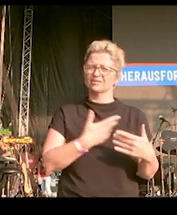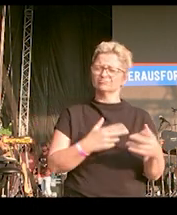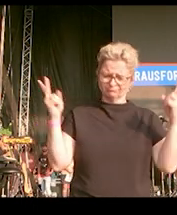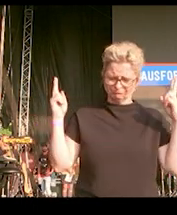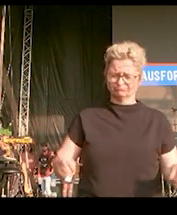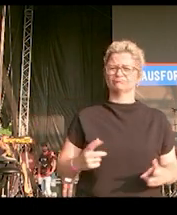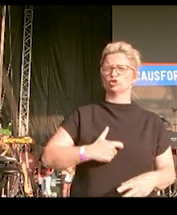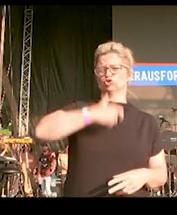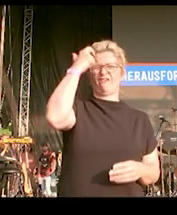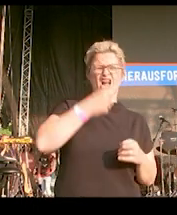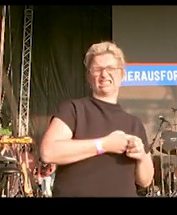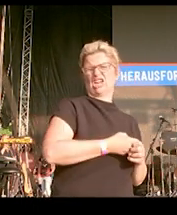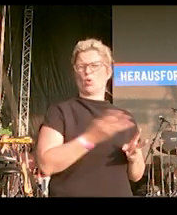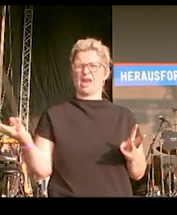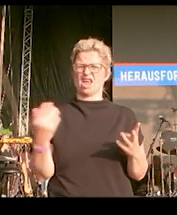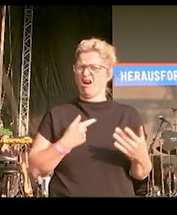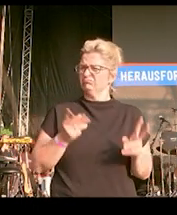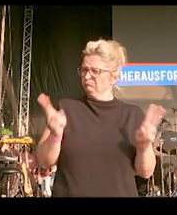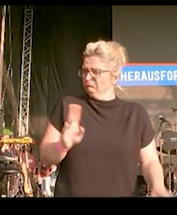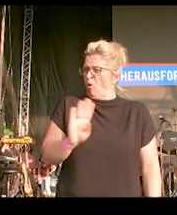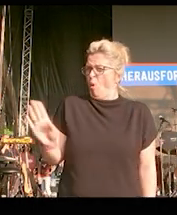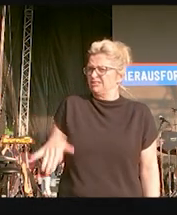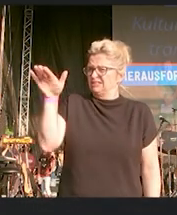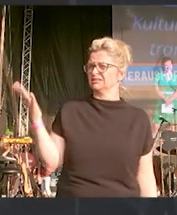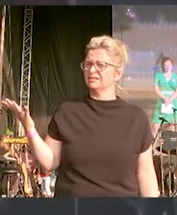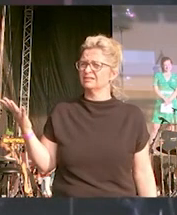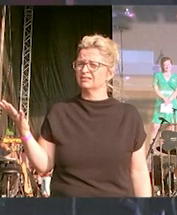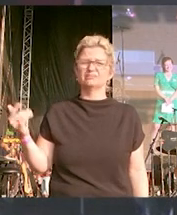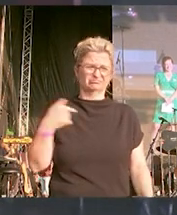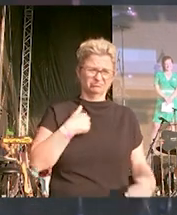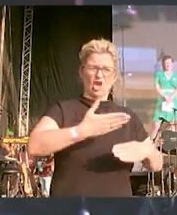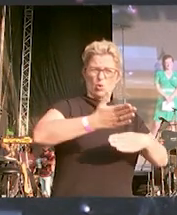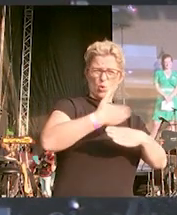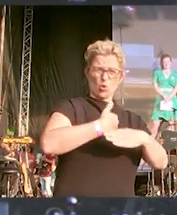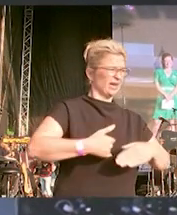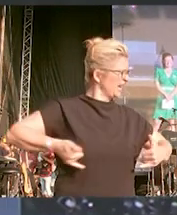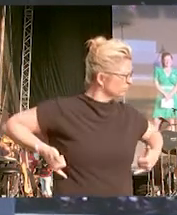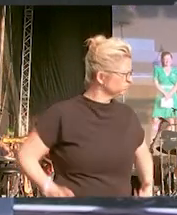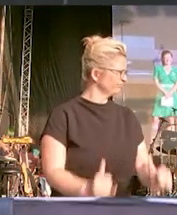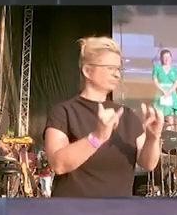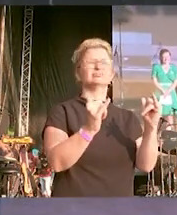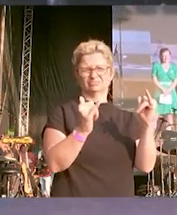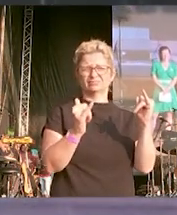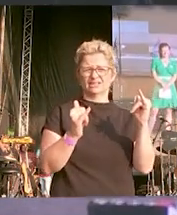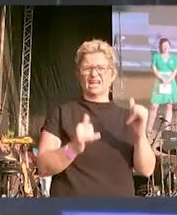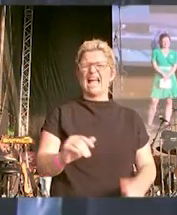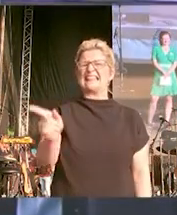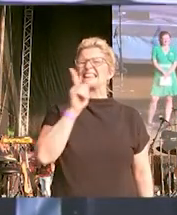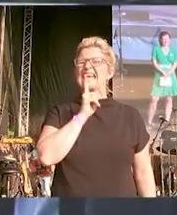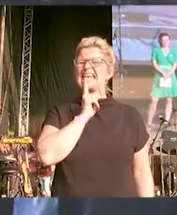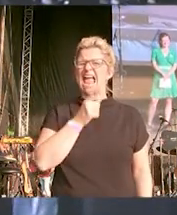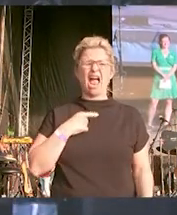schwarze, queere Frau aus dem Osten. In Thüringen geboren, in der DDR